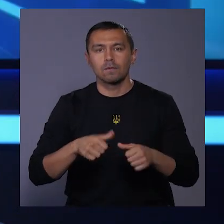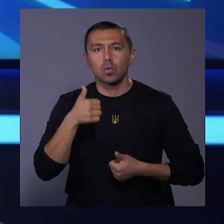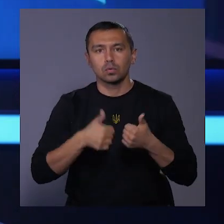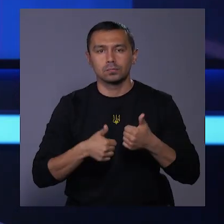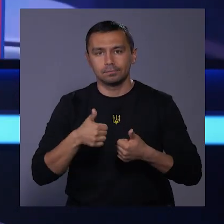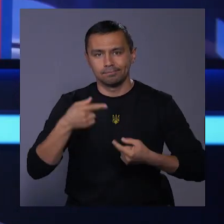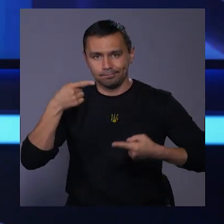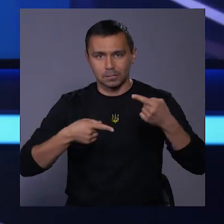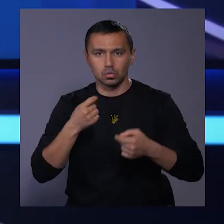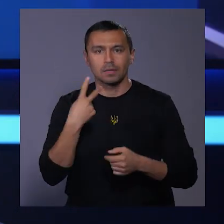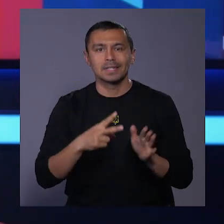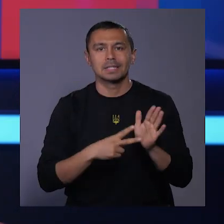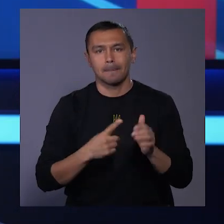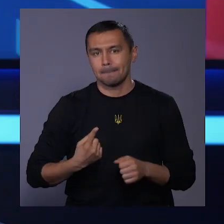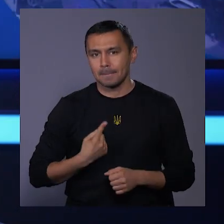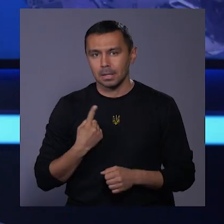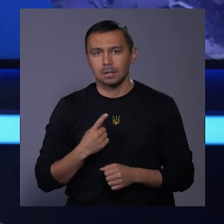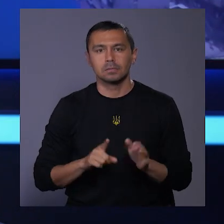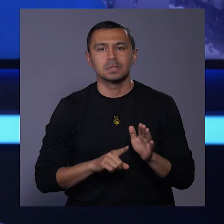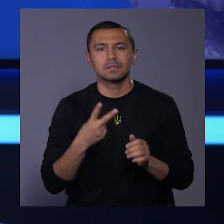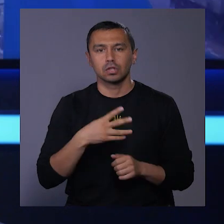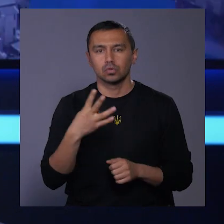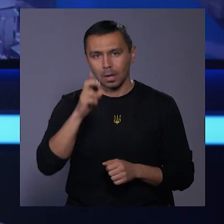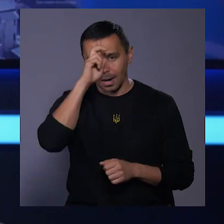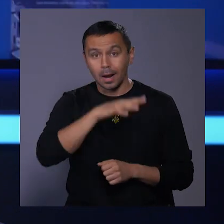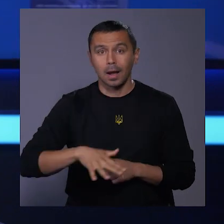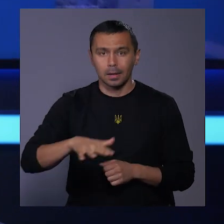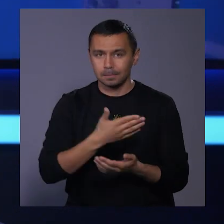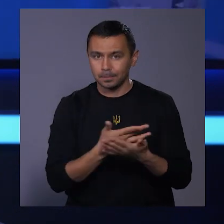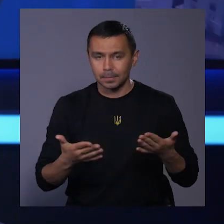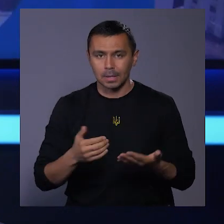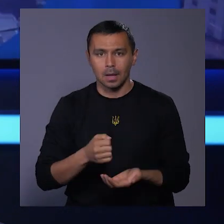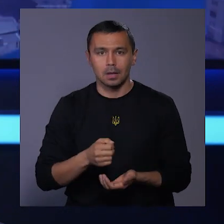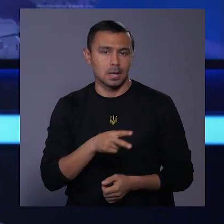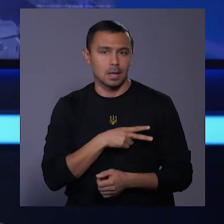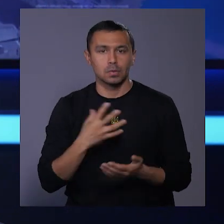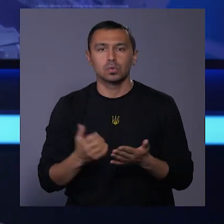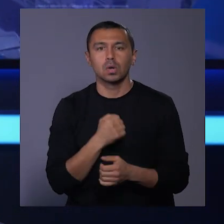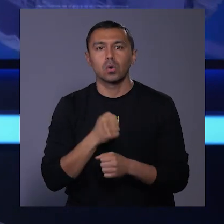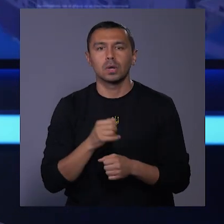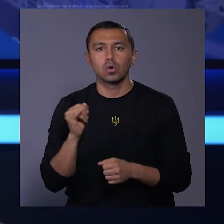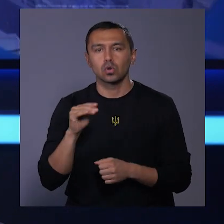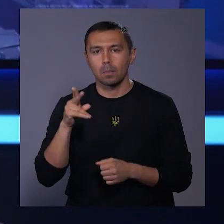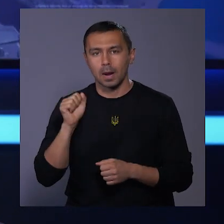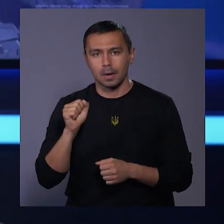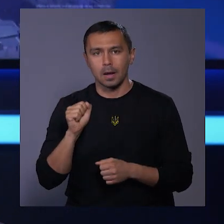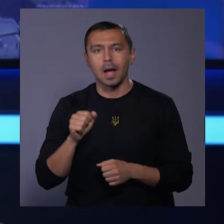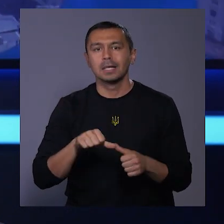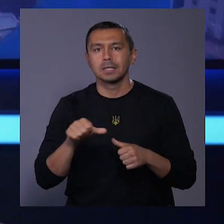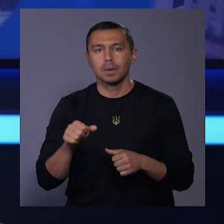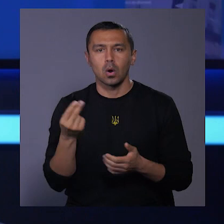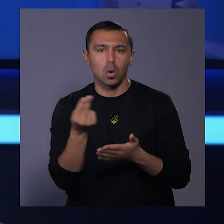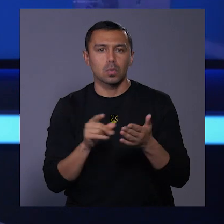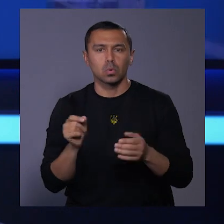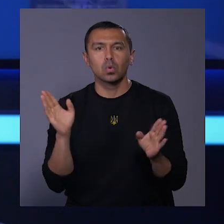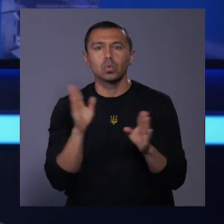змагалися 127 майстрів з 24 країн. Гран-пріз добула робота Ігоря Жолобака, а саме колаж